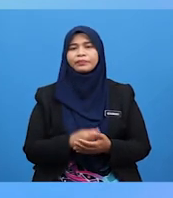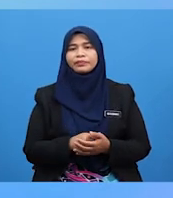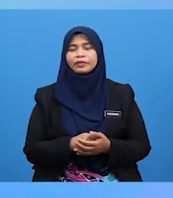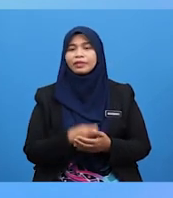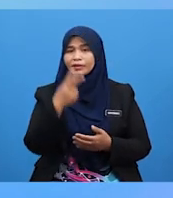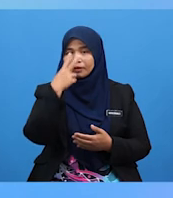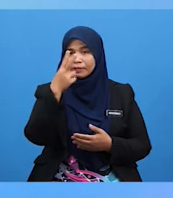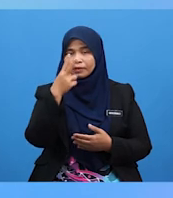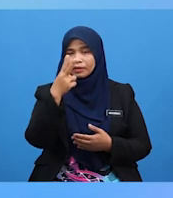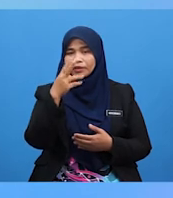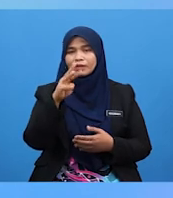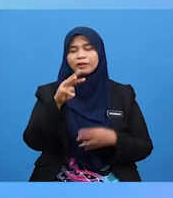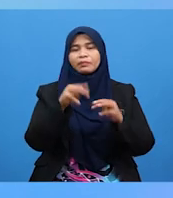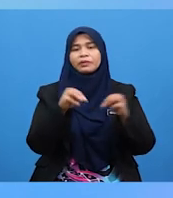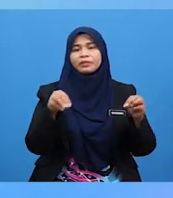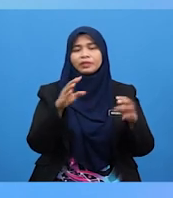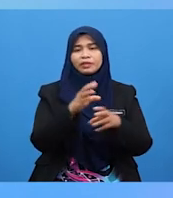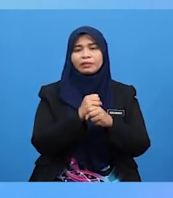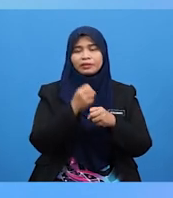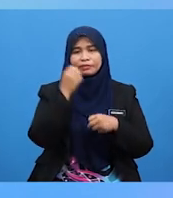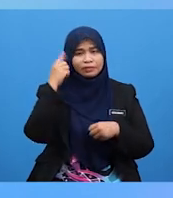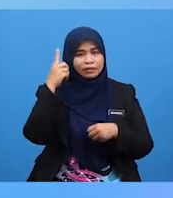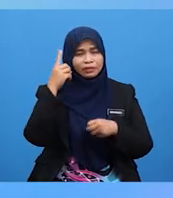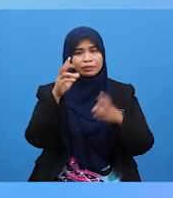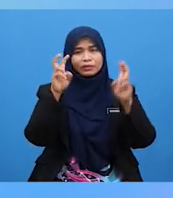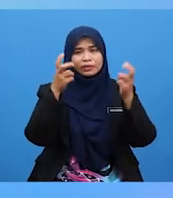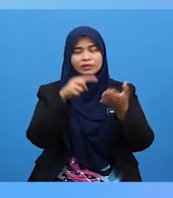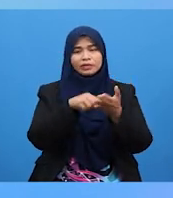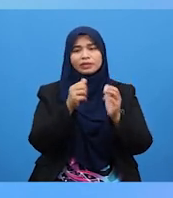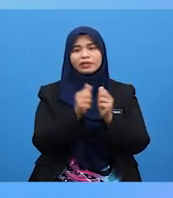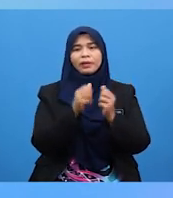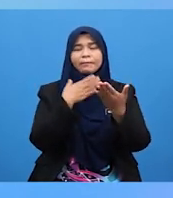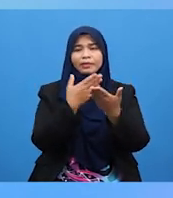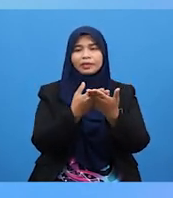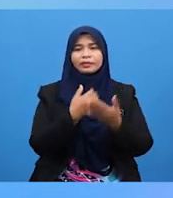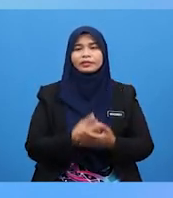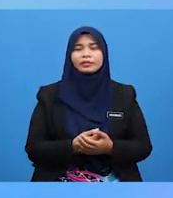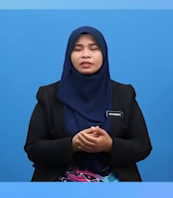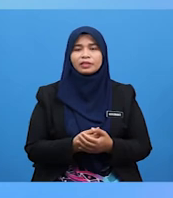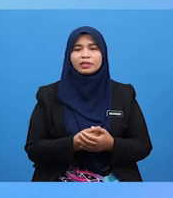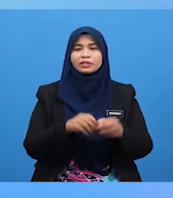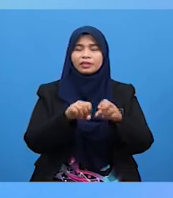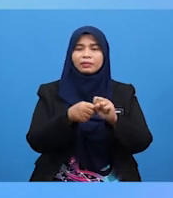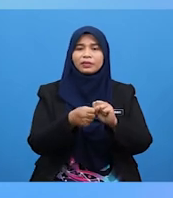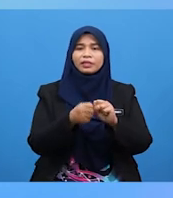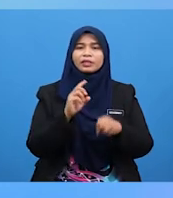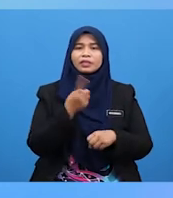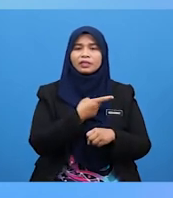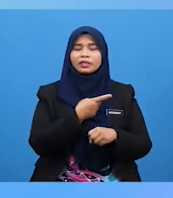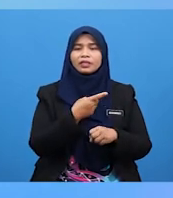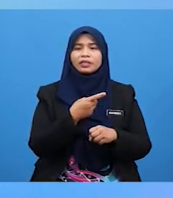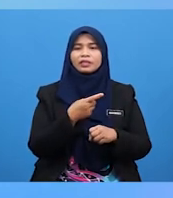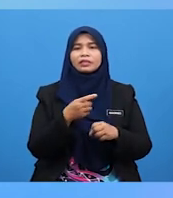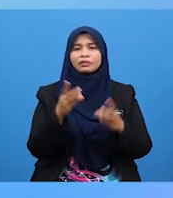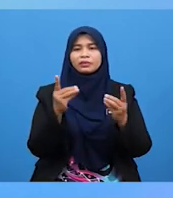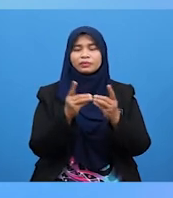Nampaknya Murid-Murid Dapat Memahami Tajuk Ini Dengan Baik Sekali Semoga Kita